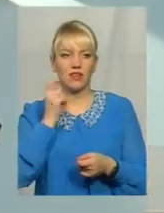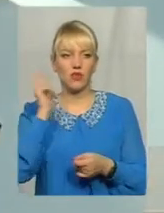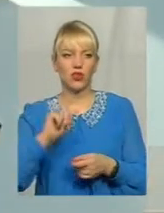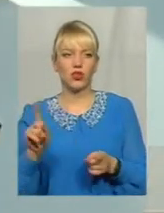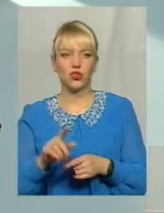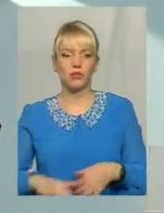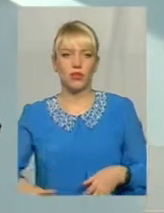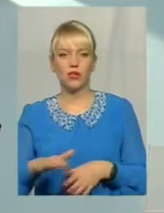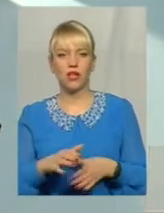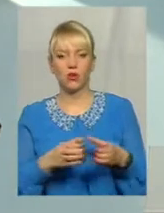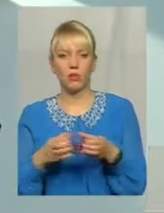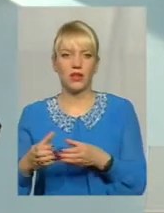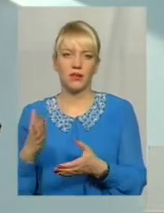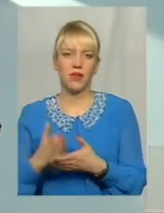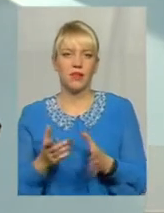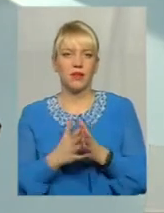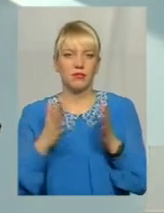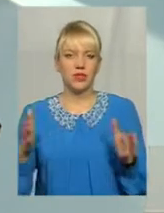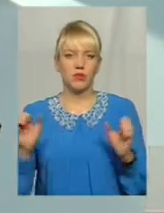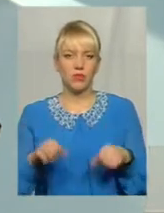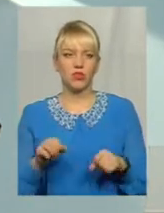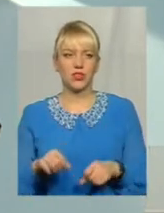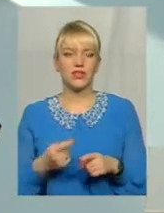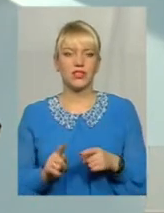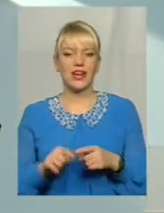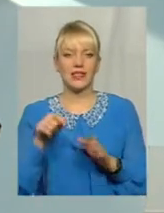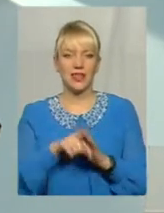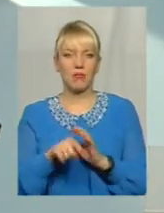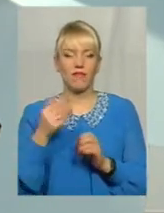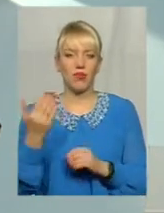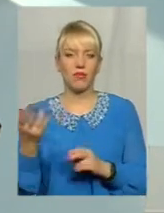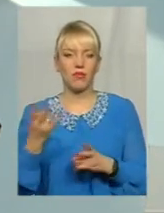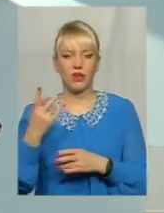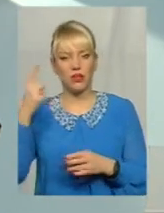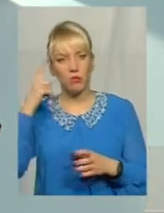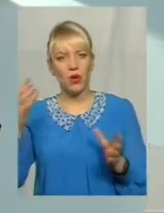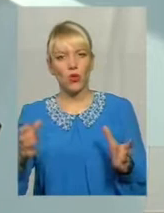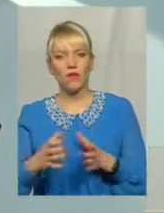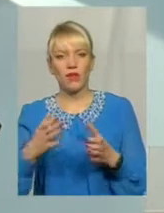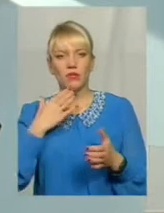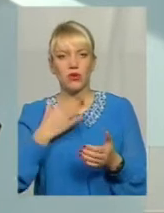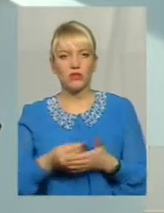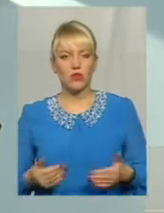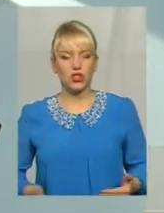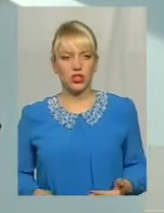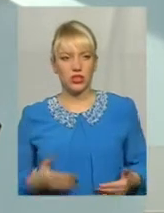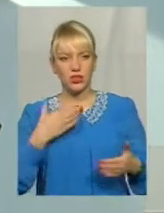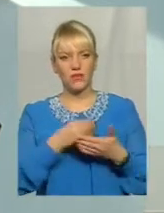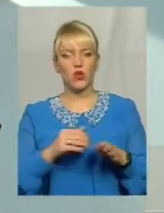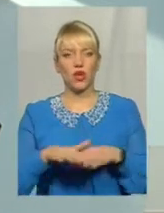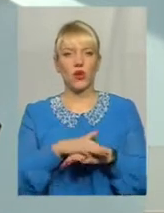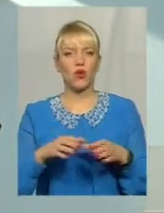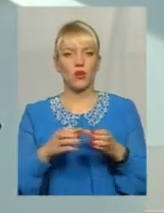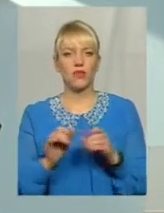територіальні громади мали більше можливостей А саме вони мають піклуватися про своїх жителів своєї громади А, власне,